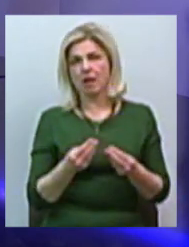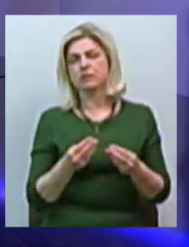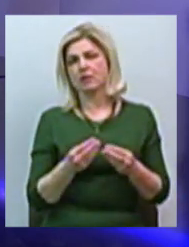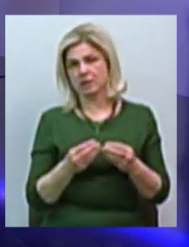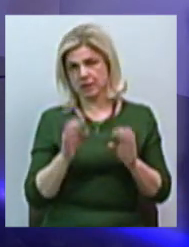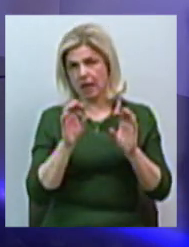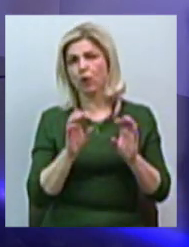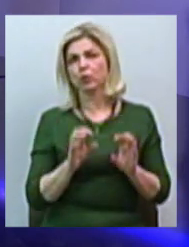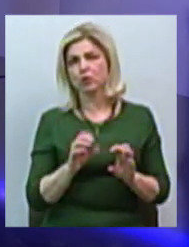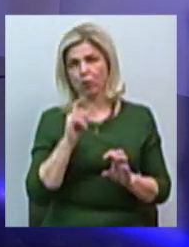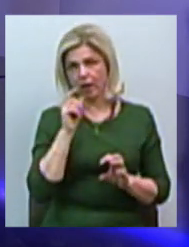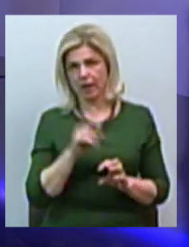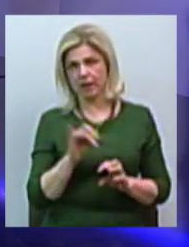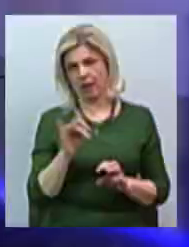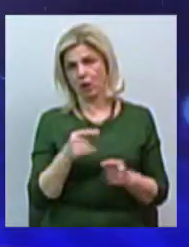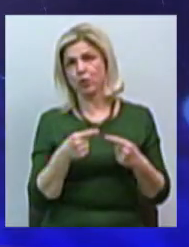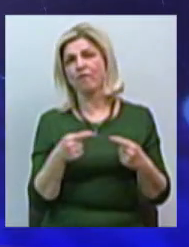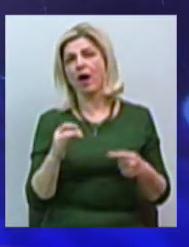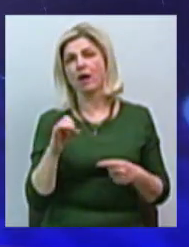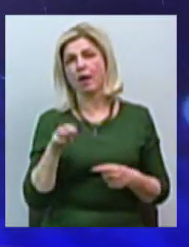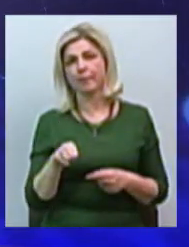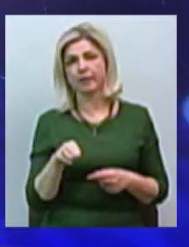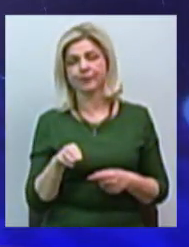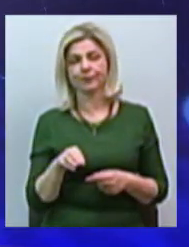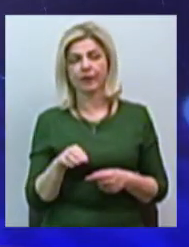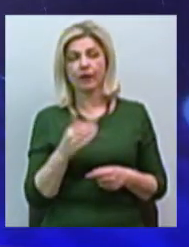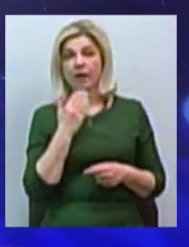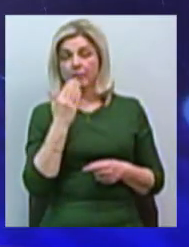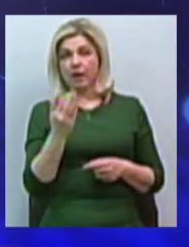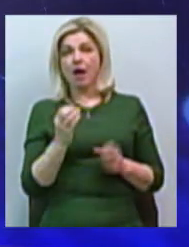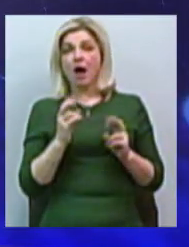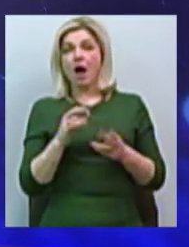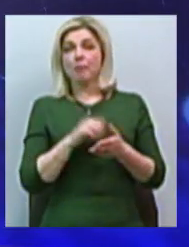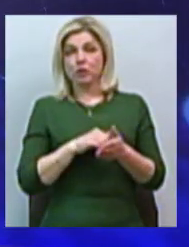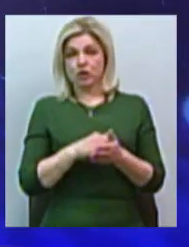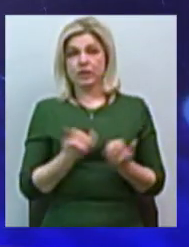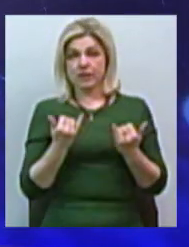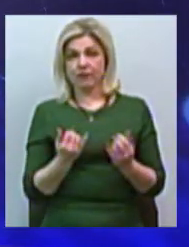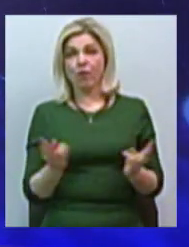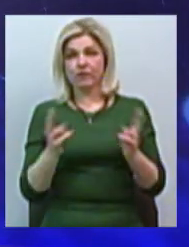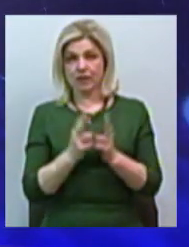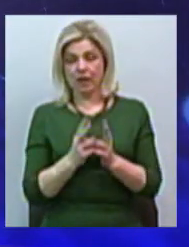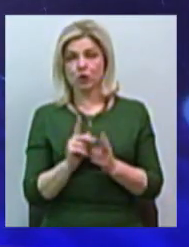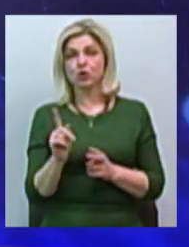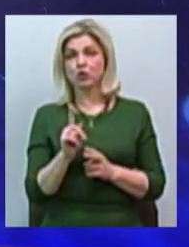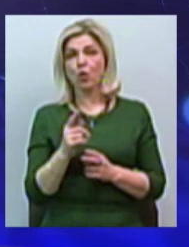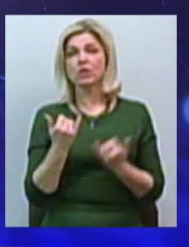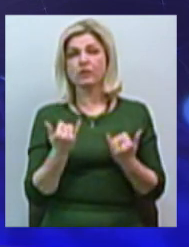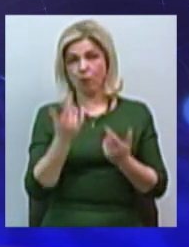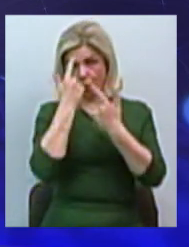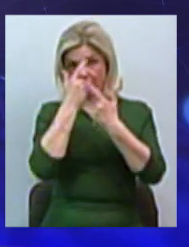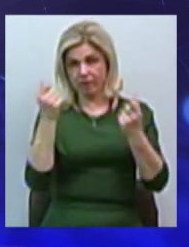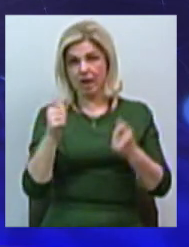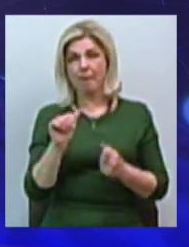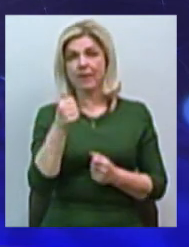українським товарам. Ну, як привід для сьогоднішньої розмови, те, що заявив прем'єр Олексій Гончарук, що